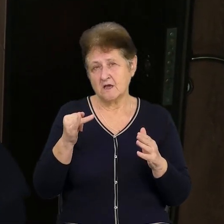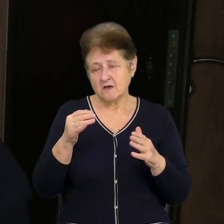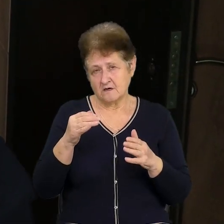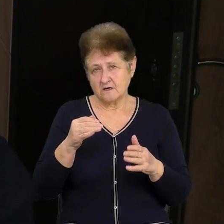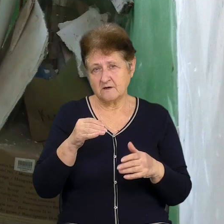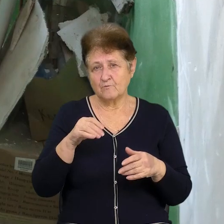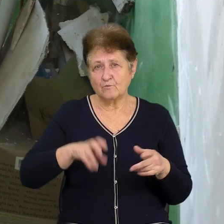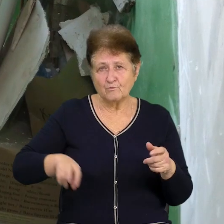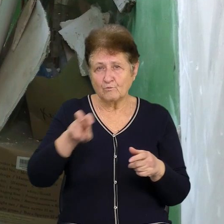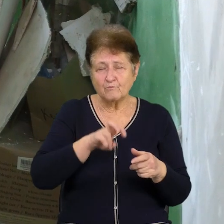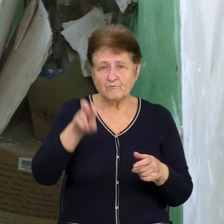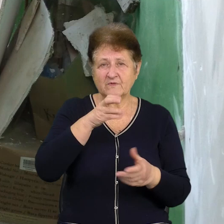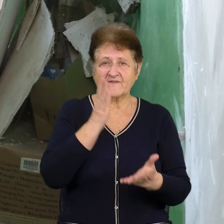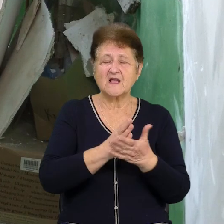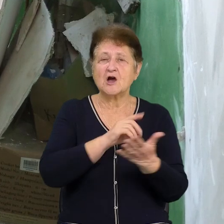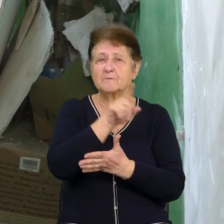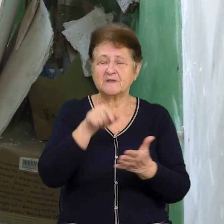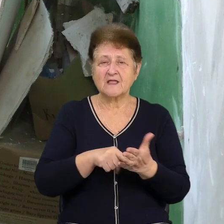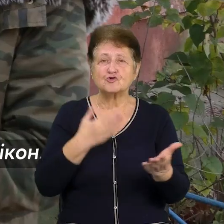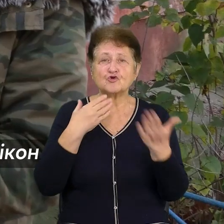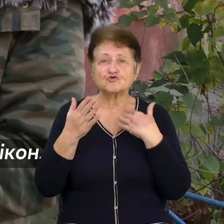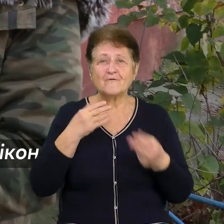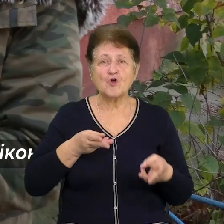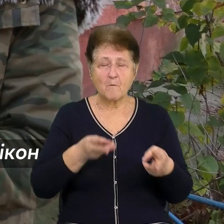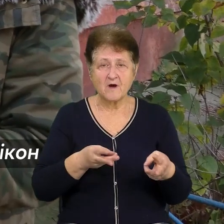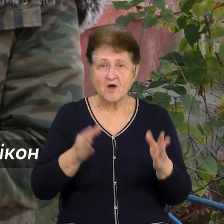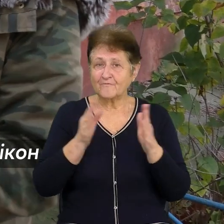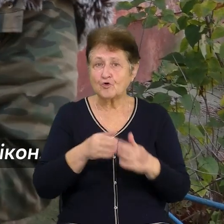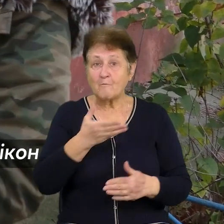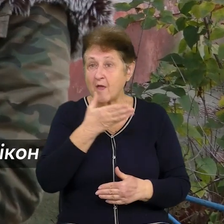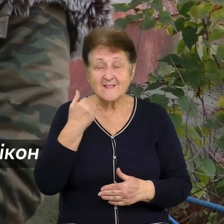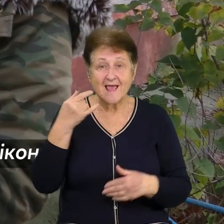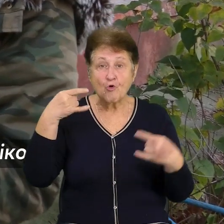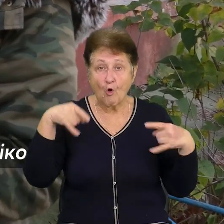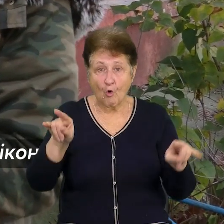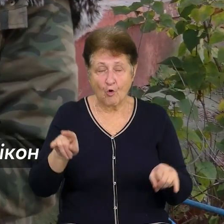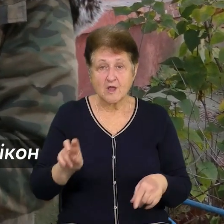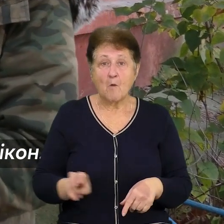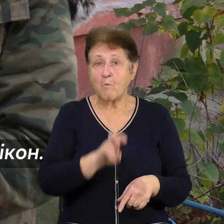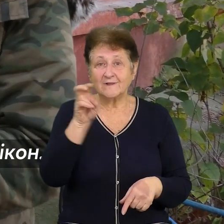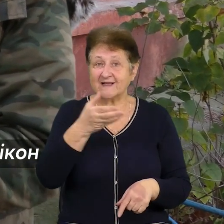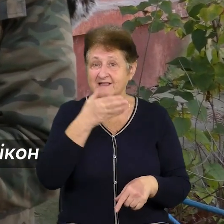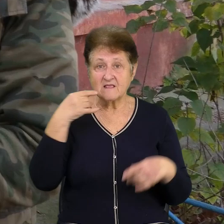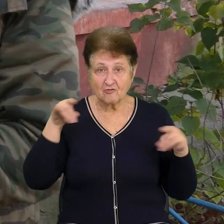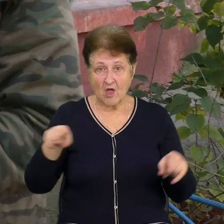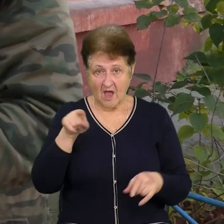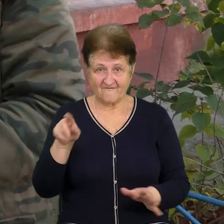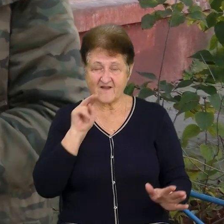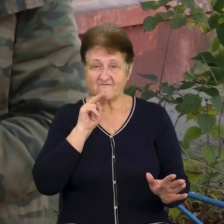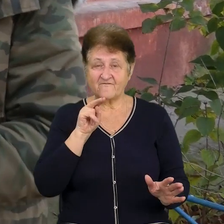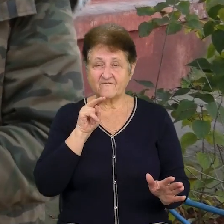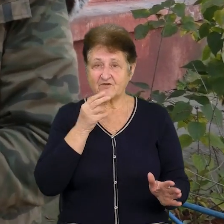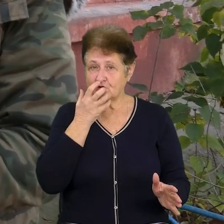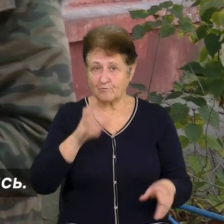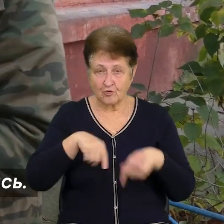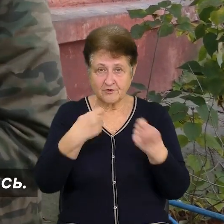У мешканців будинку виникають питання стосовно опалення. В дому немає вікон, в під'їзді немає вікон і ви включаєте. Вони мені кажуть, що